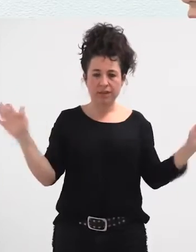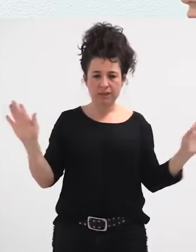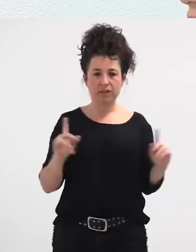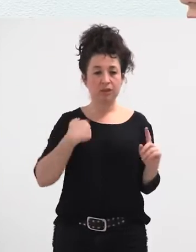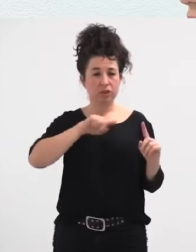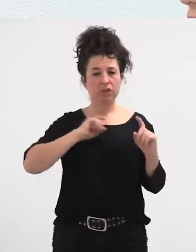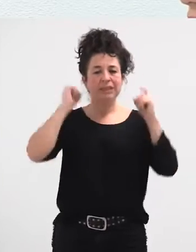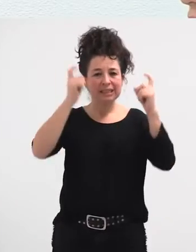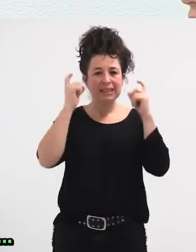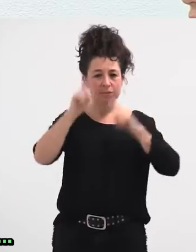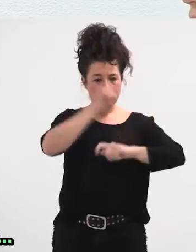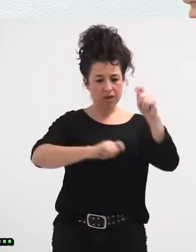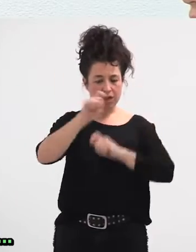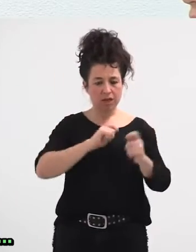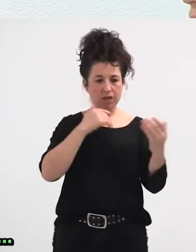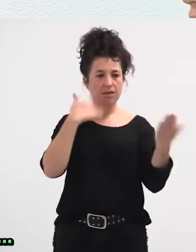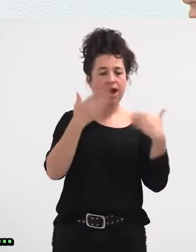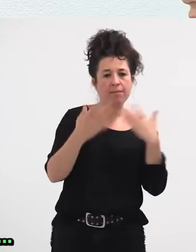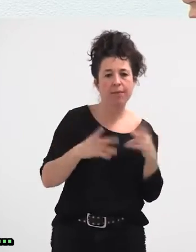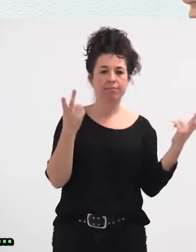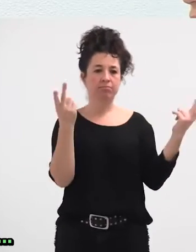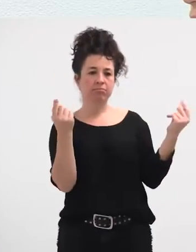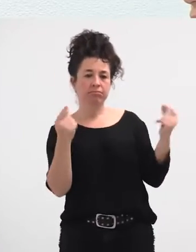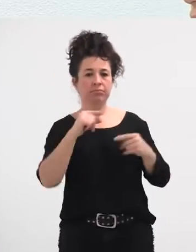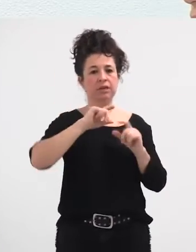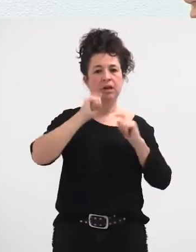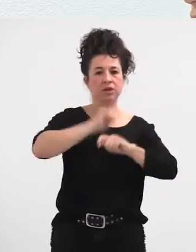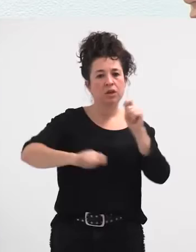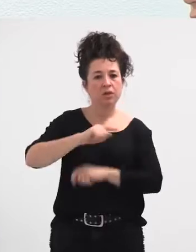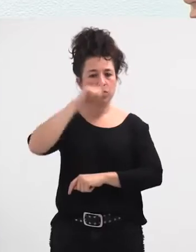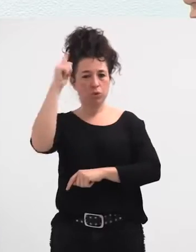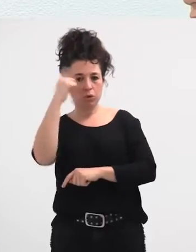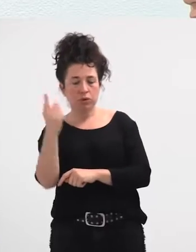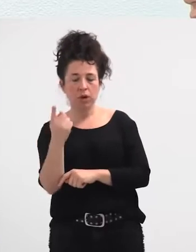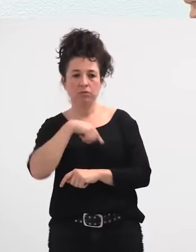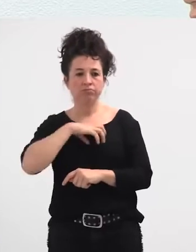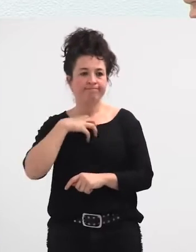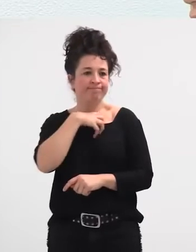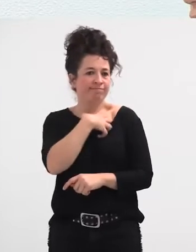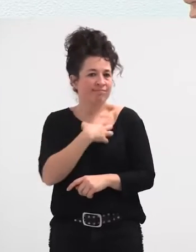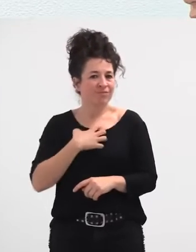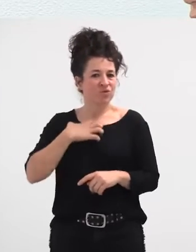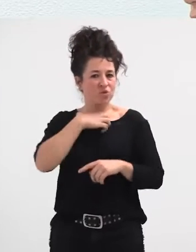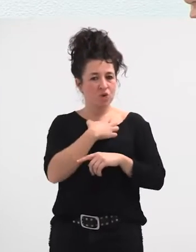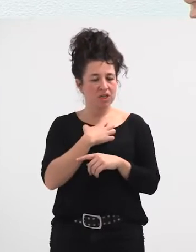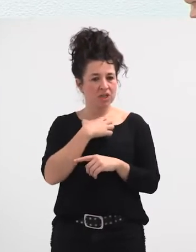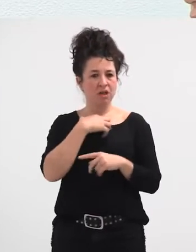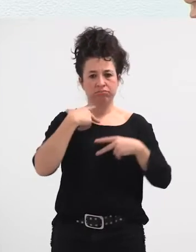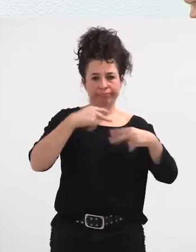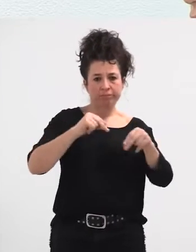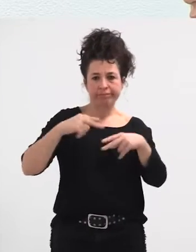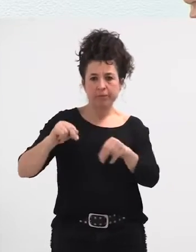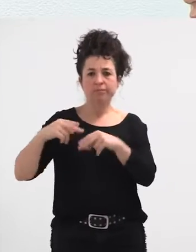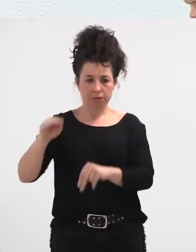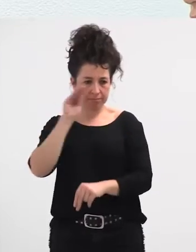elkarteekin eta hola egiteko, bat antza elkarteak, kultur elkarteak, eta kosta intzitza igun jendearekin itza egitea, ez ezkoa jasorren itzuen.